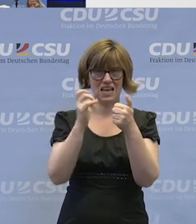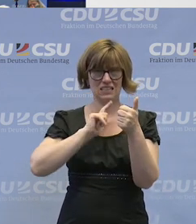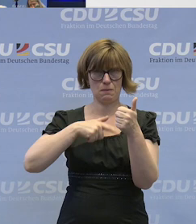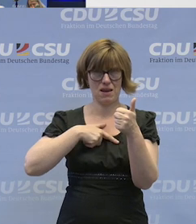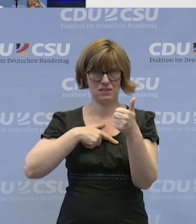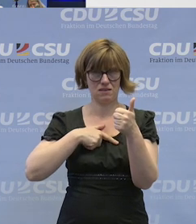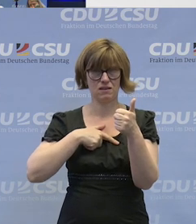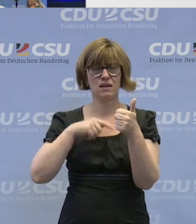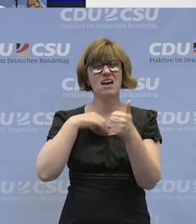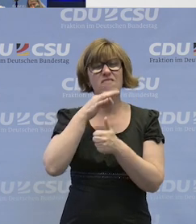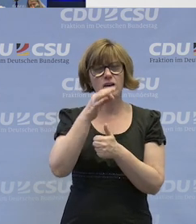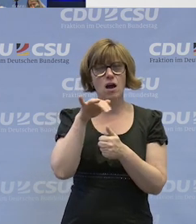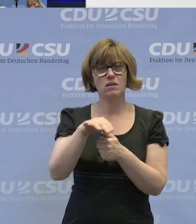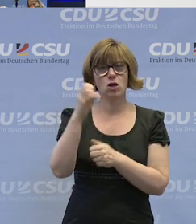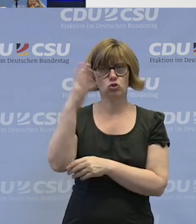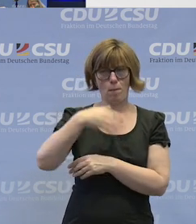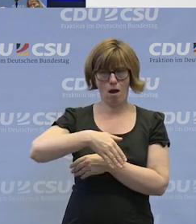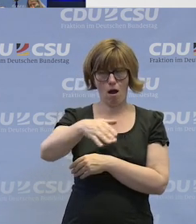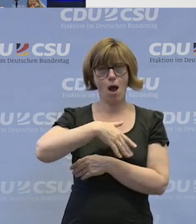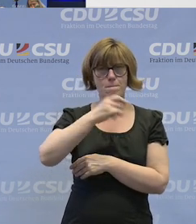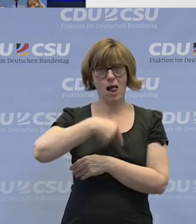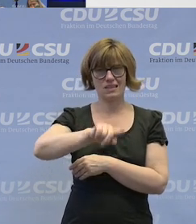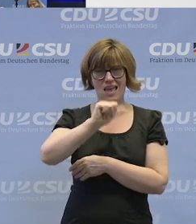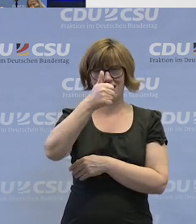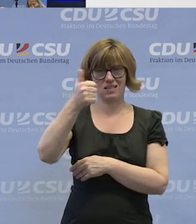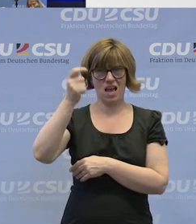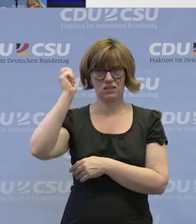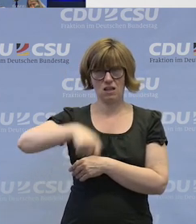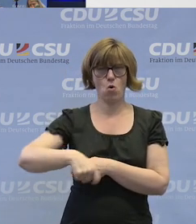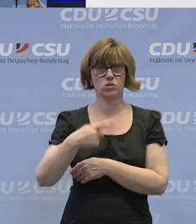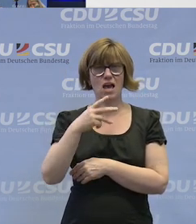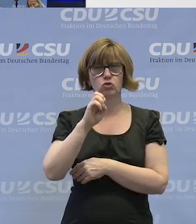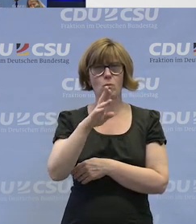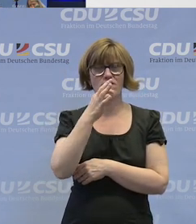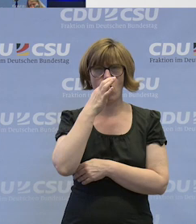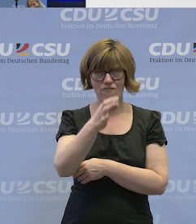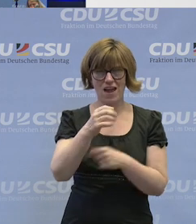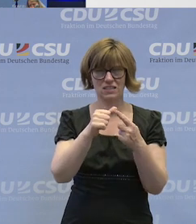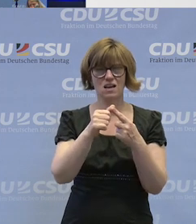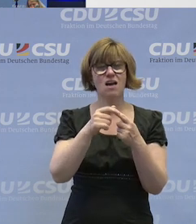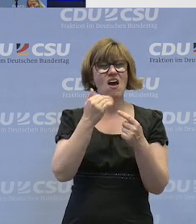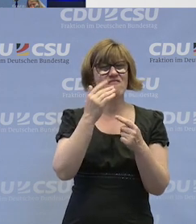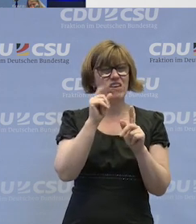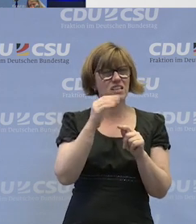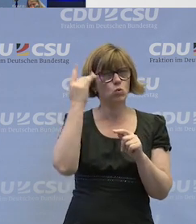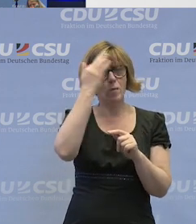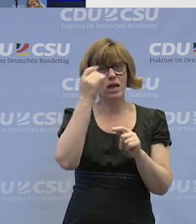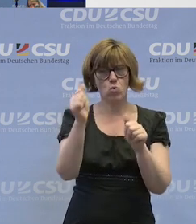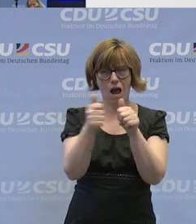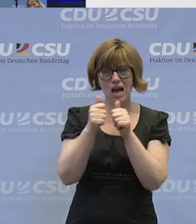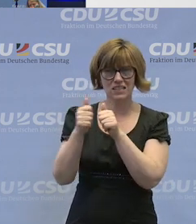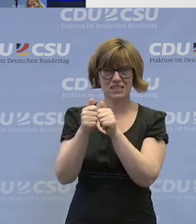Ich habe mal eine Frage, wir haben ja jetzt schon den Sommer, bald geht es am 01.01. los, an Herrn Schummer und Frau Weiß. Was sind denn jetzt die Überlegungen, was die